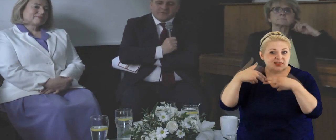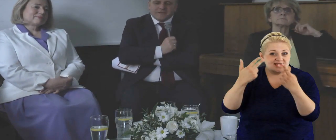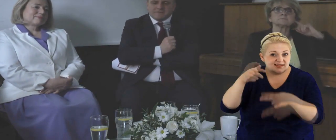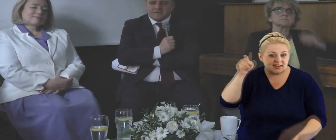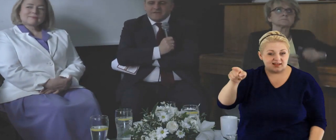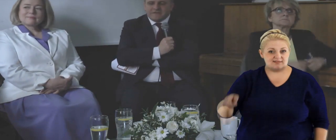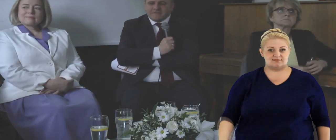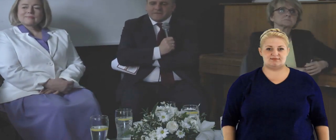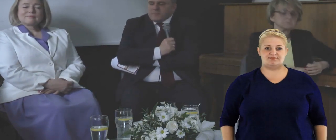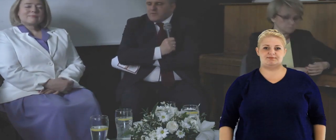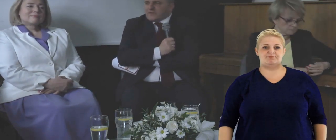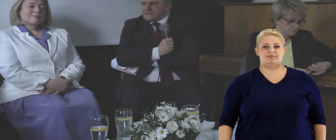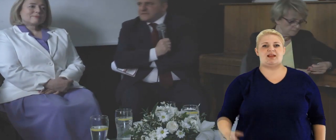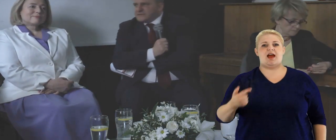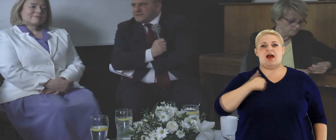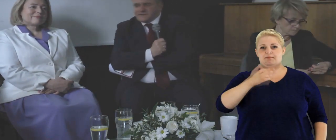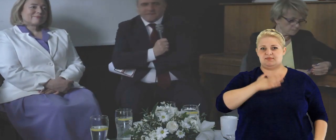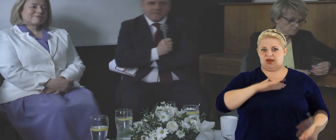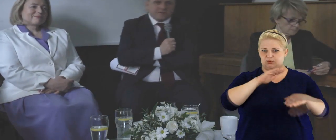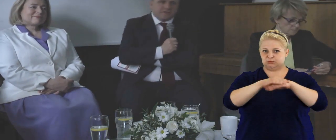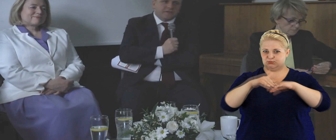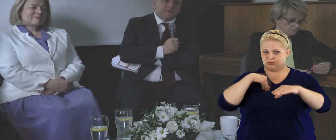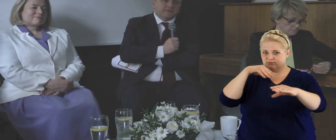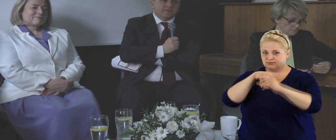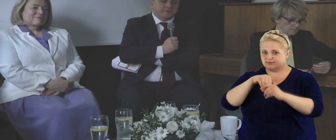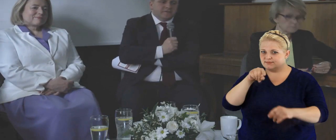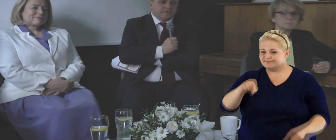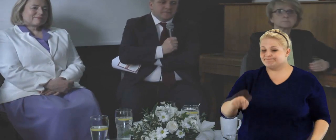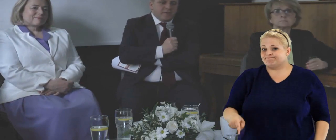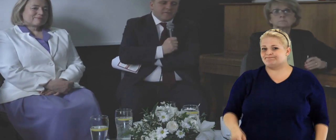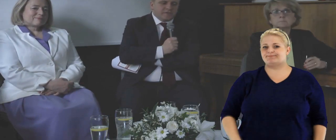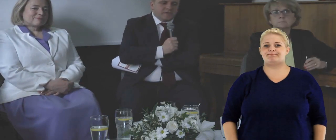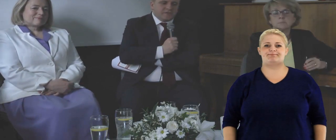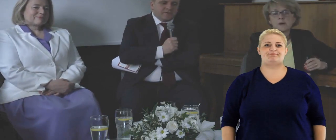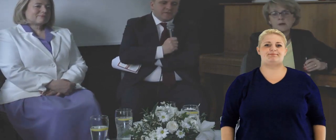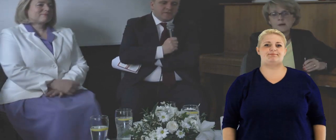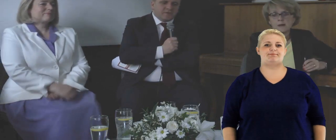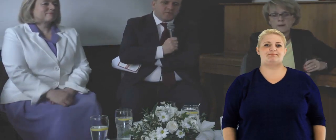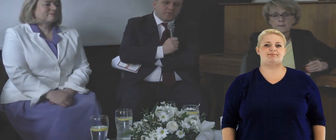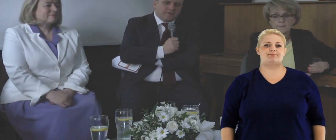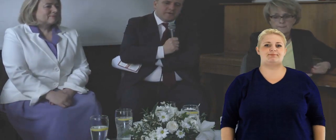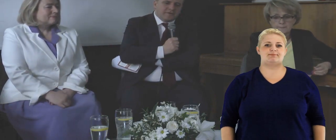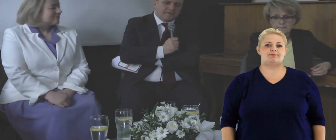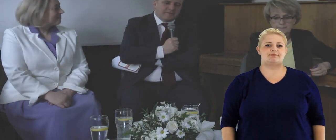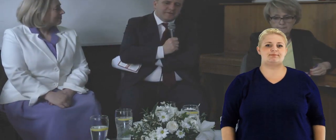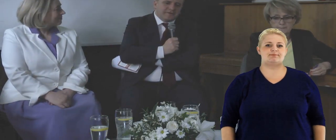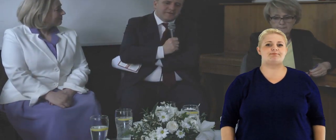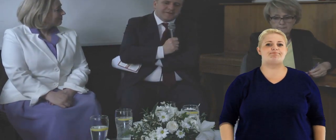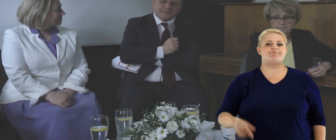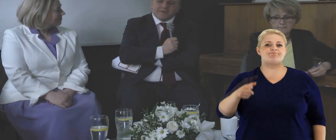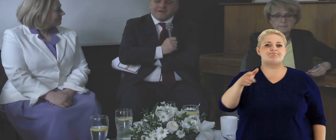No w każdym razie to była prowokacja dziennikarska w całości. Miałem szczęście być w tej grupie,